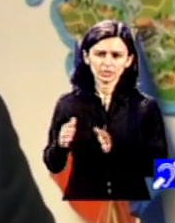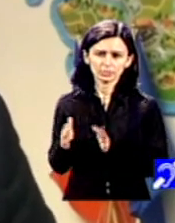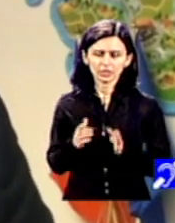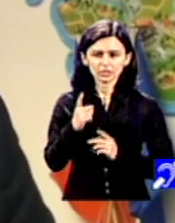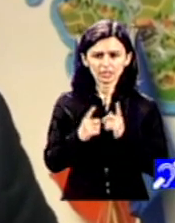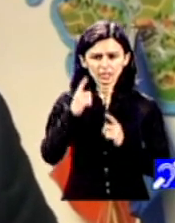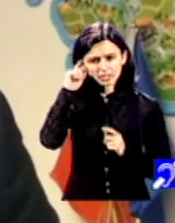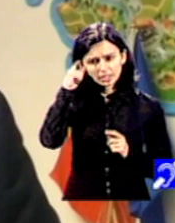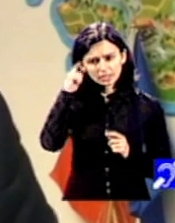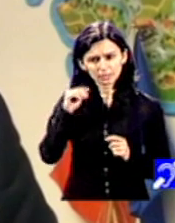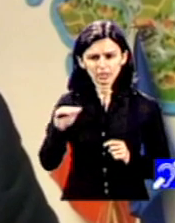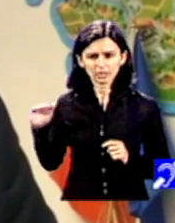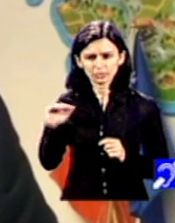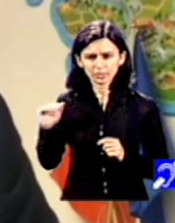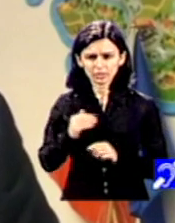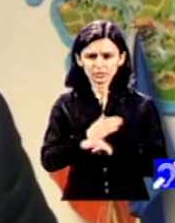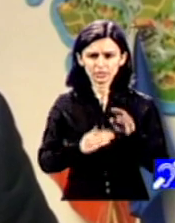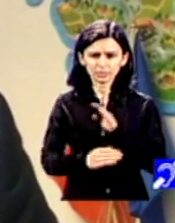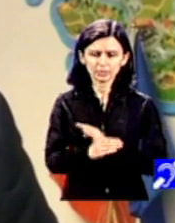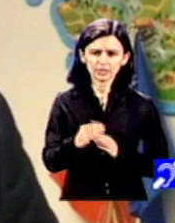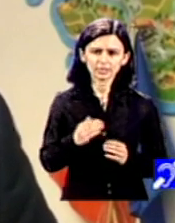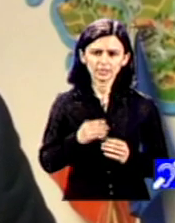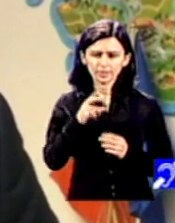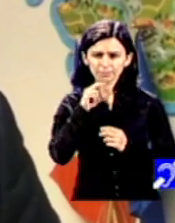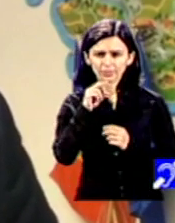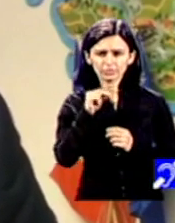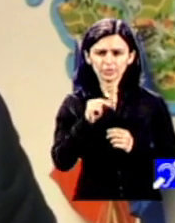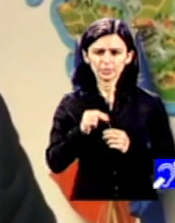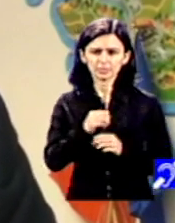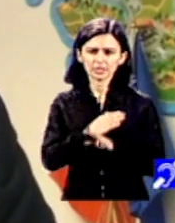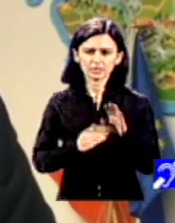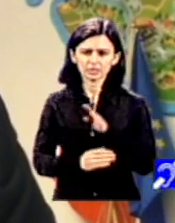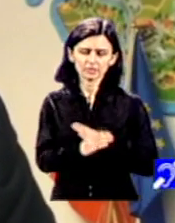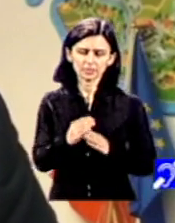care au dizabilități, că discutăm aici de dizabilități